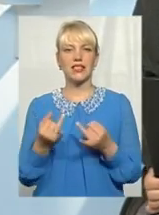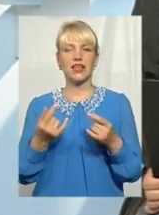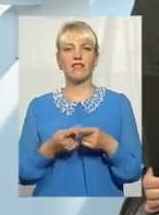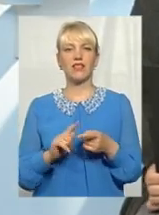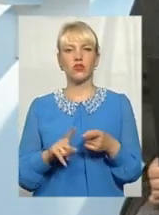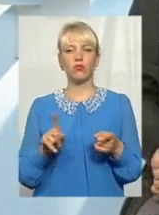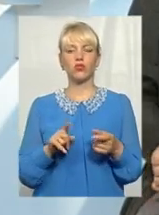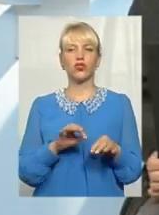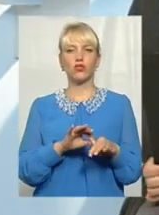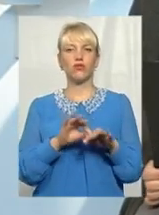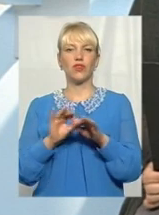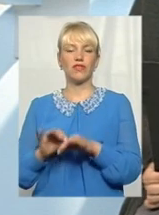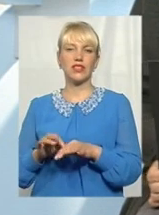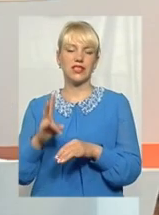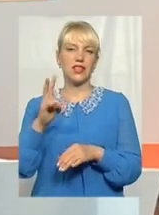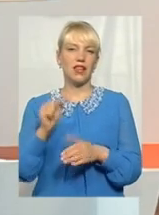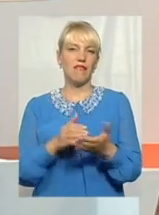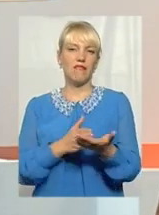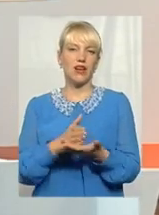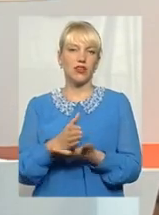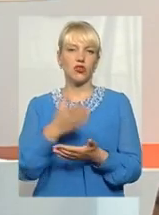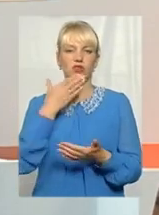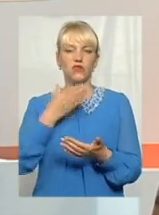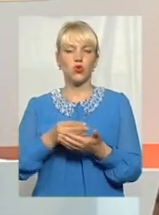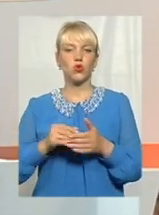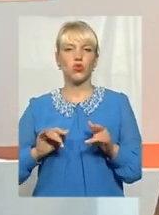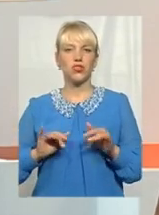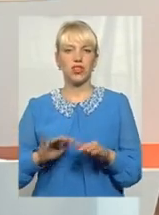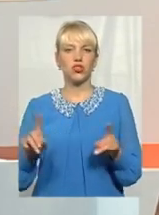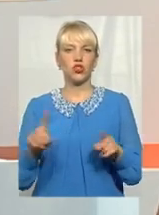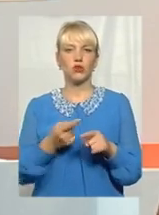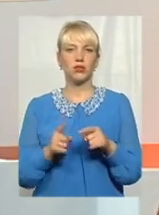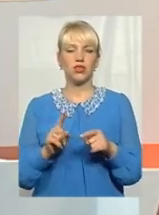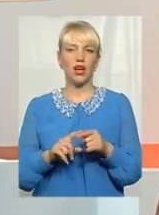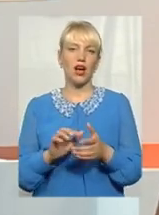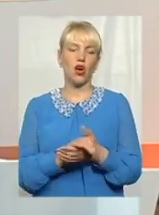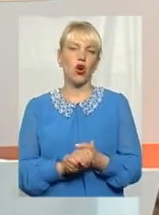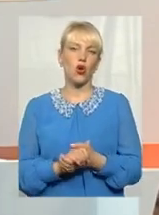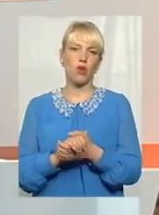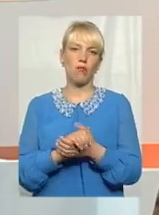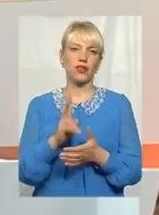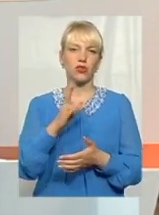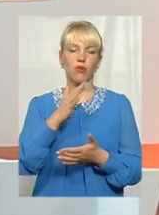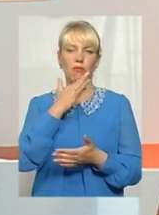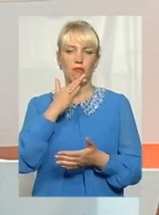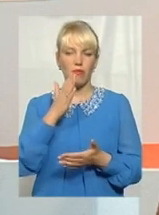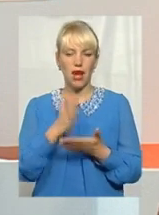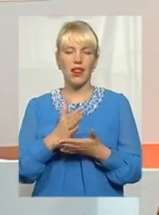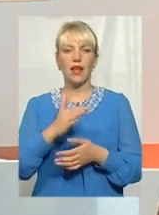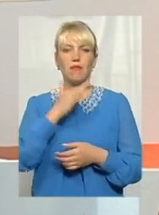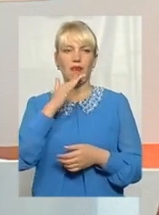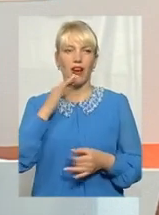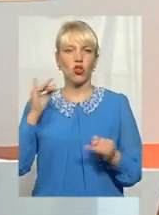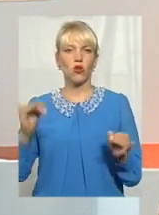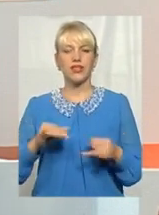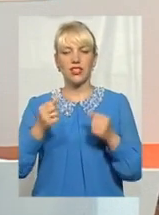вивести, як виновектор, свою діяльність, щоб та громада, яка мала історично багато втрат, вона цих втрат більше